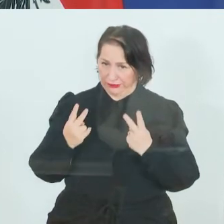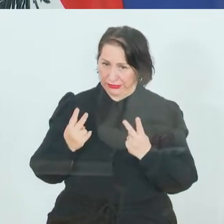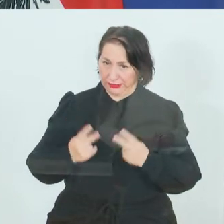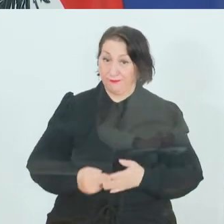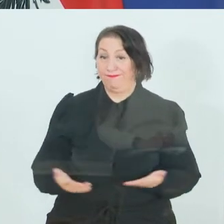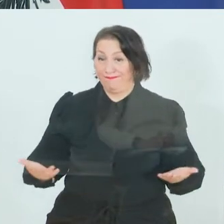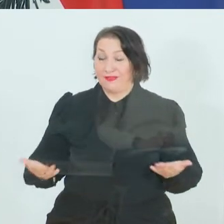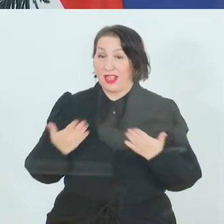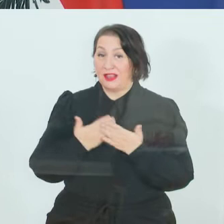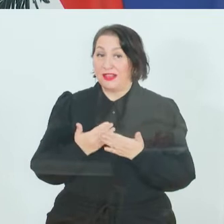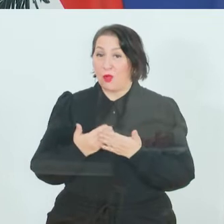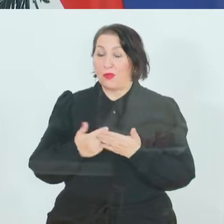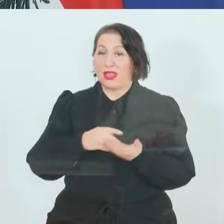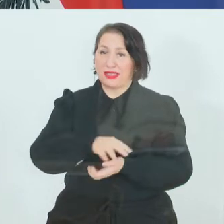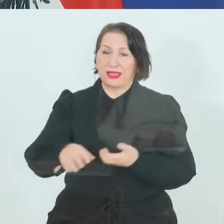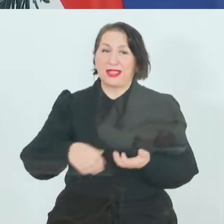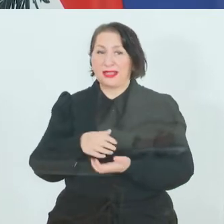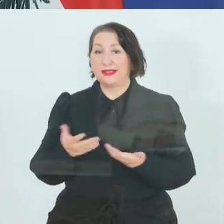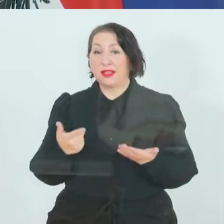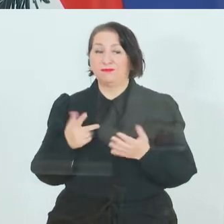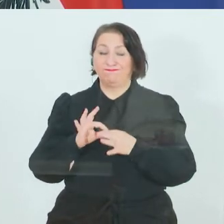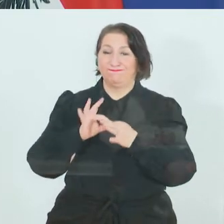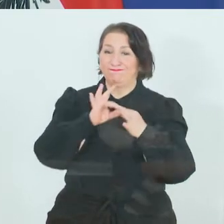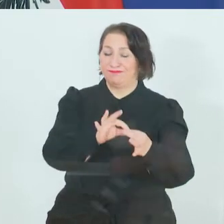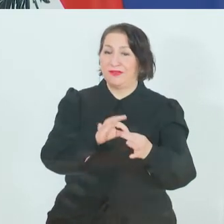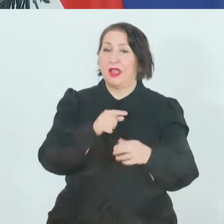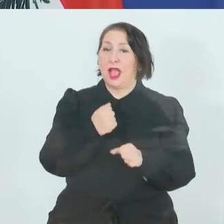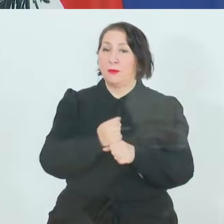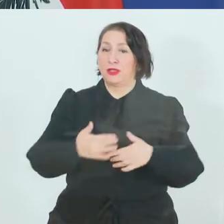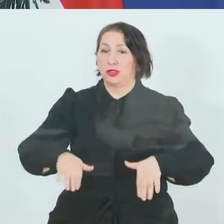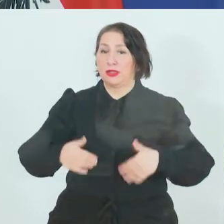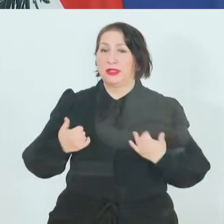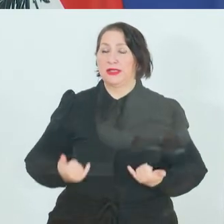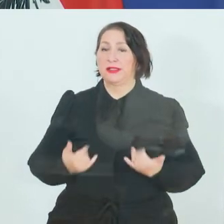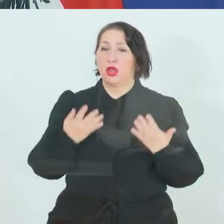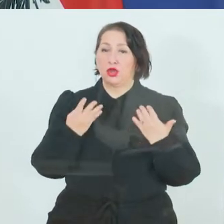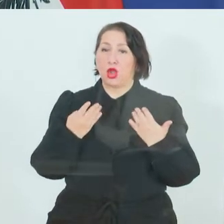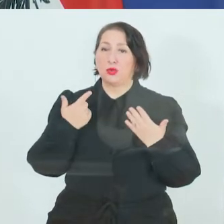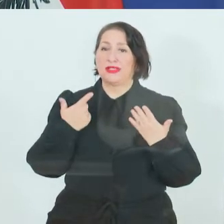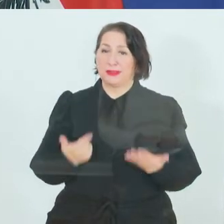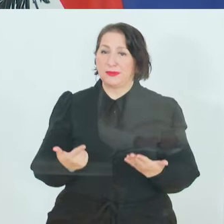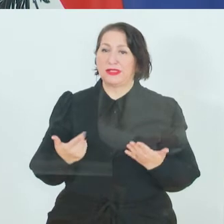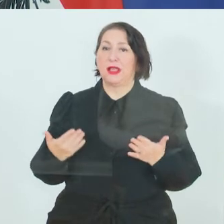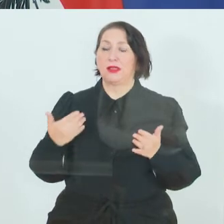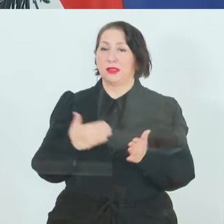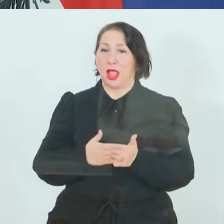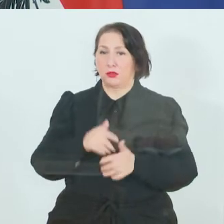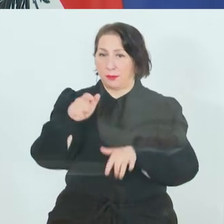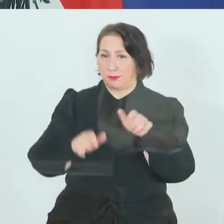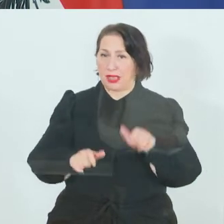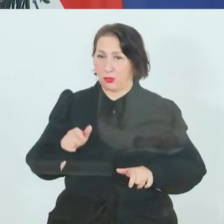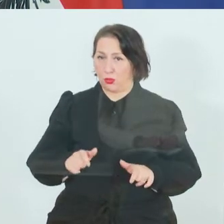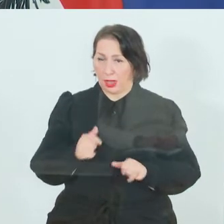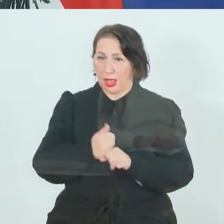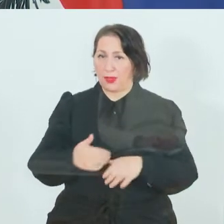Dementsprechend ist die krisenbedingte Arbeitslosigkeit bei ca. 79.000 Personen. Das bedeutet